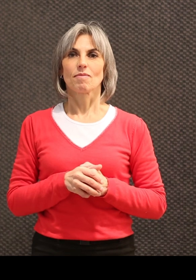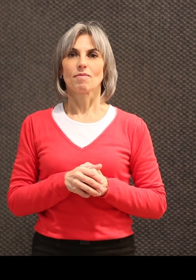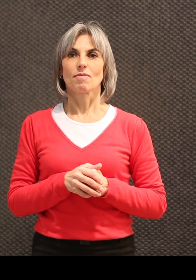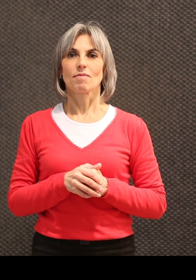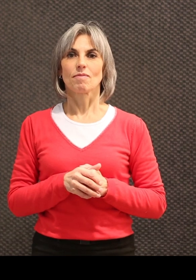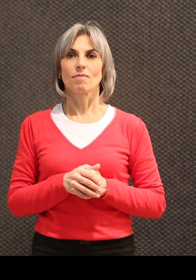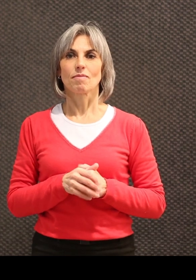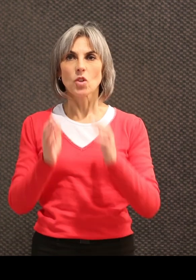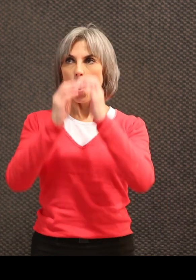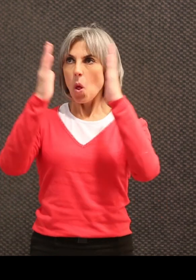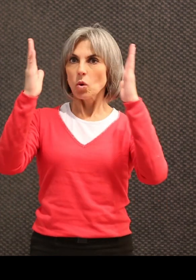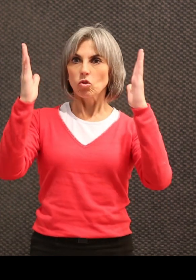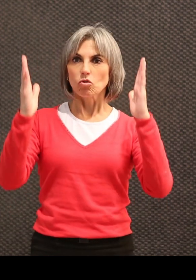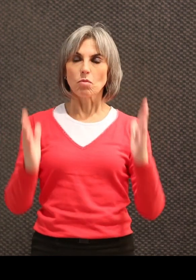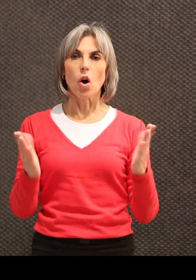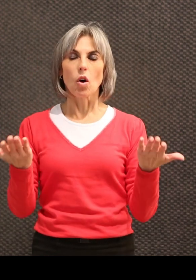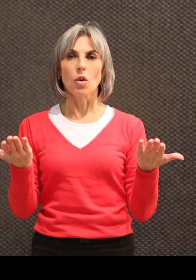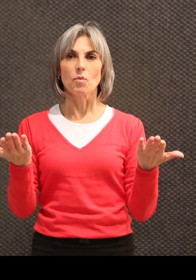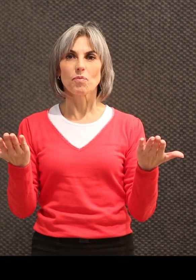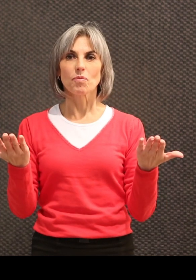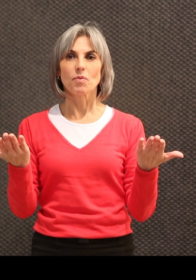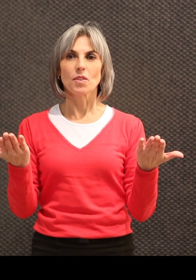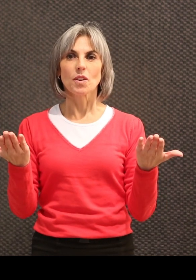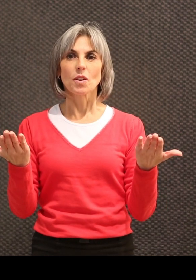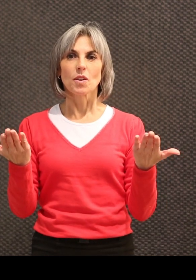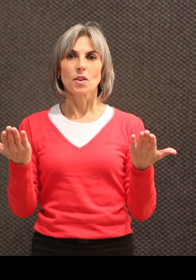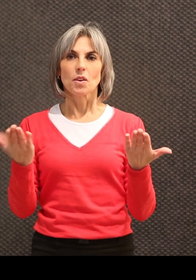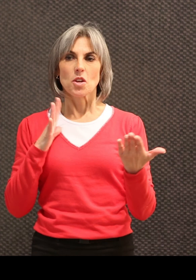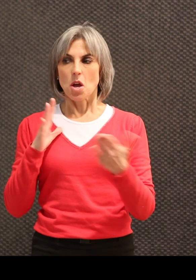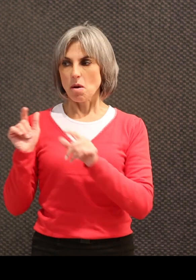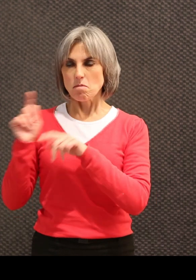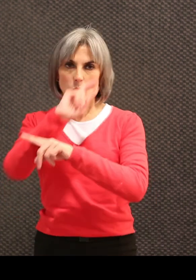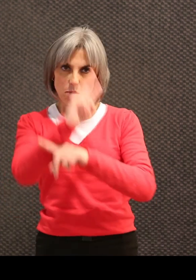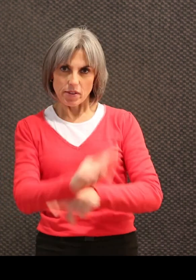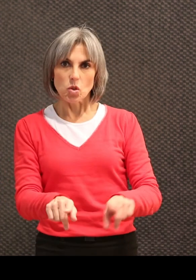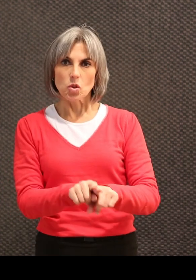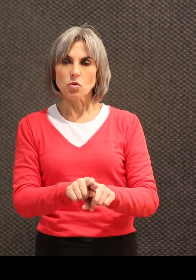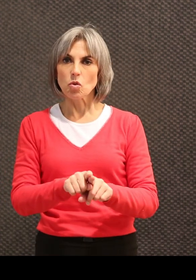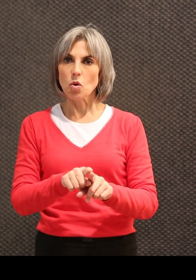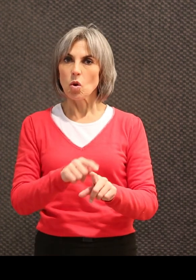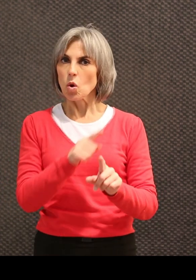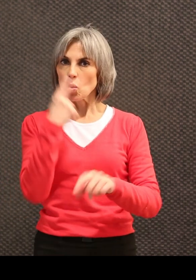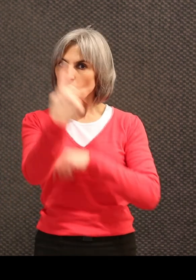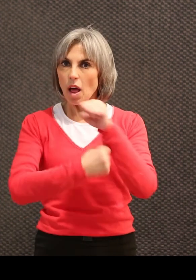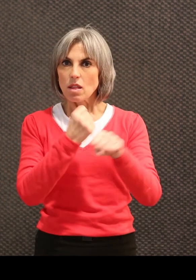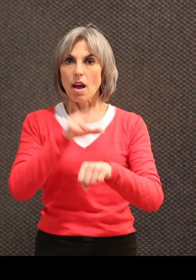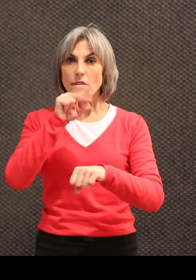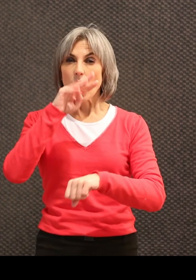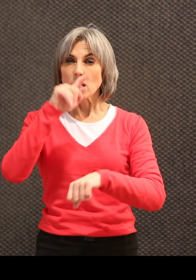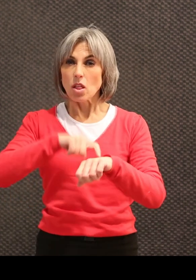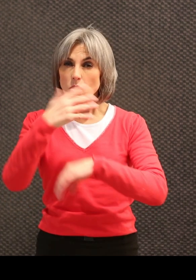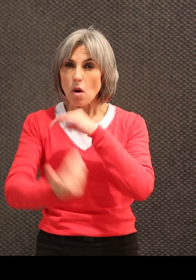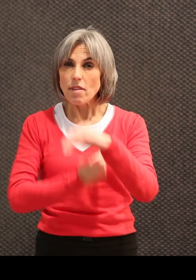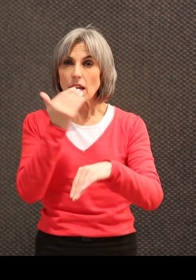Ce sont des logements qui sont encadrés, supervisés, 365 jours par an, 24 heures sur 24,